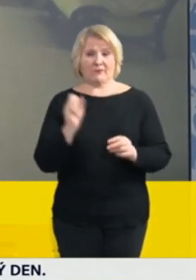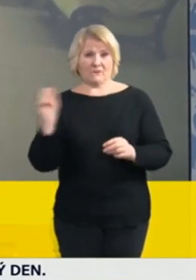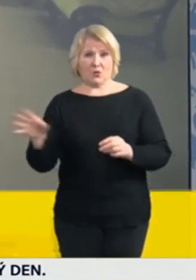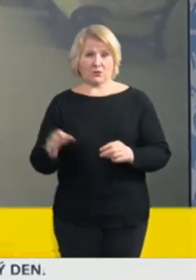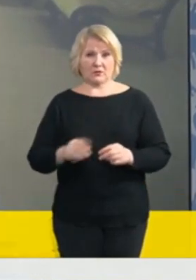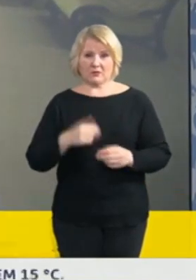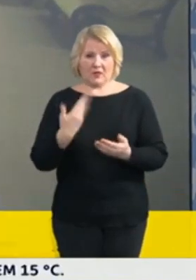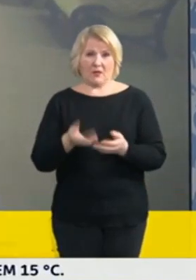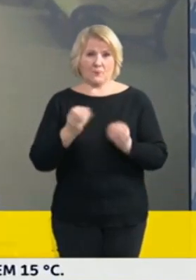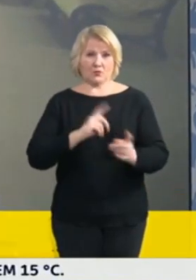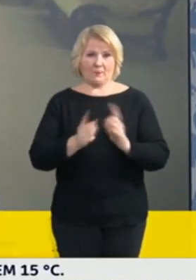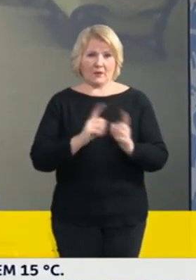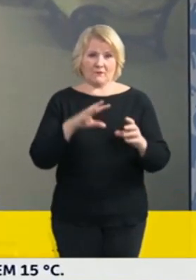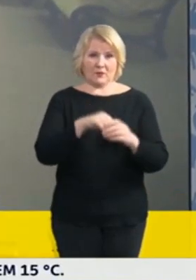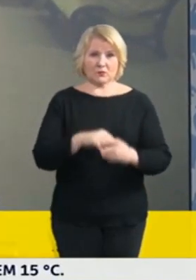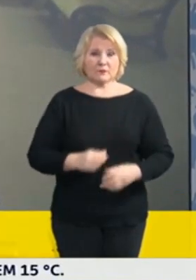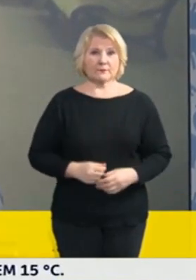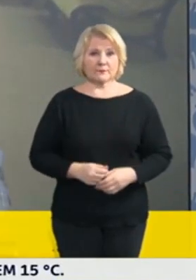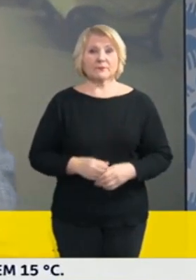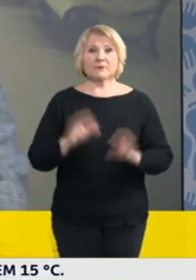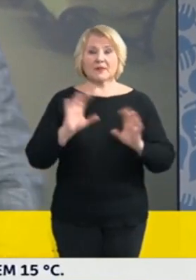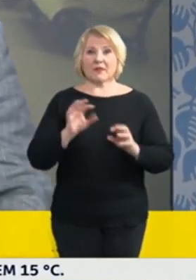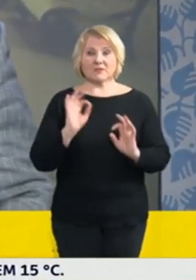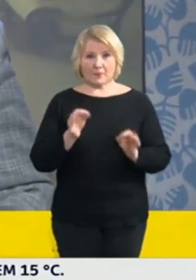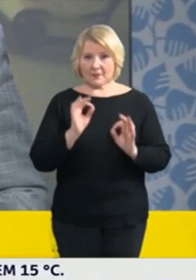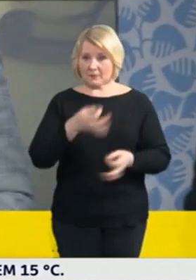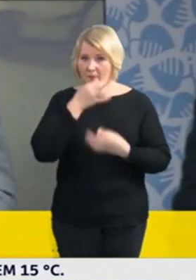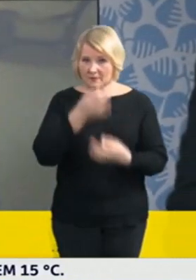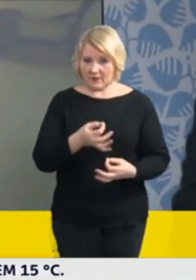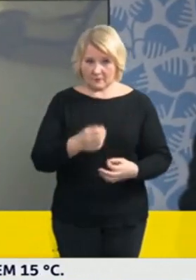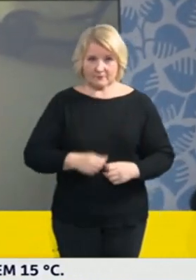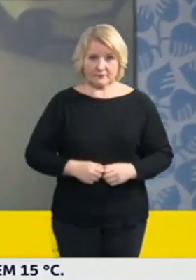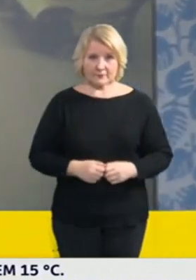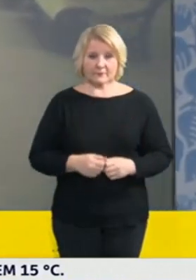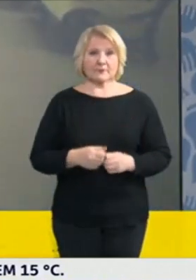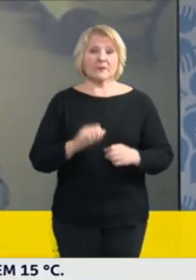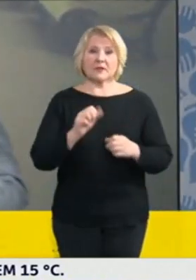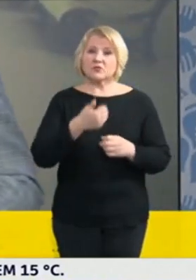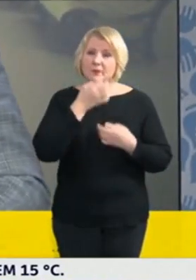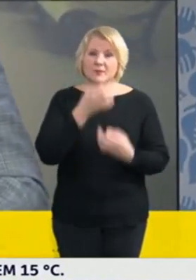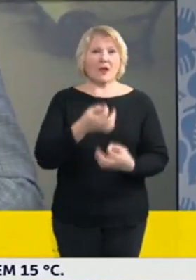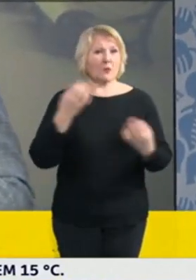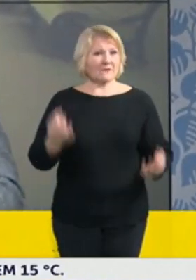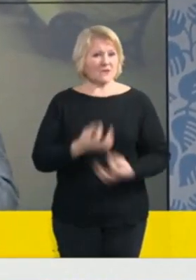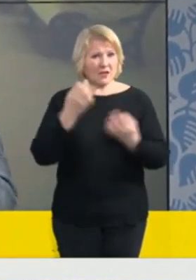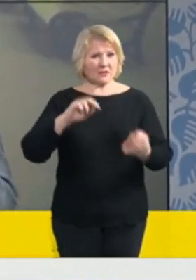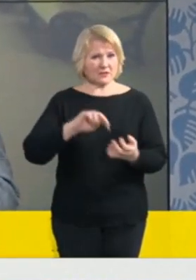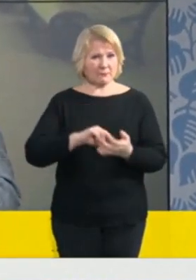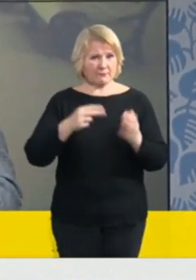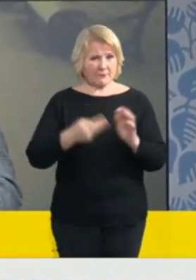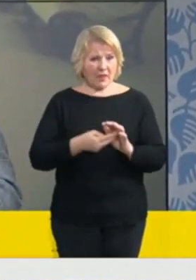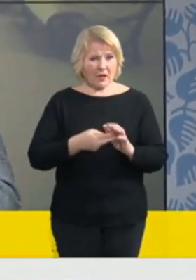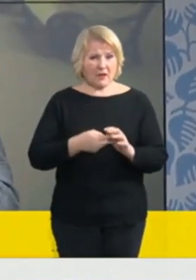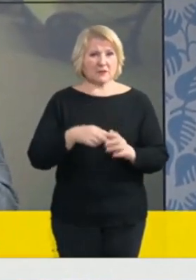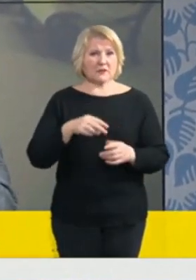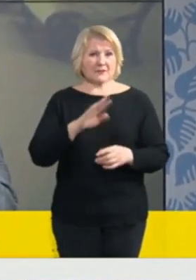Tak děkuji, další dotaz. Televěze Prima. Šimon Pilek si jeden Prima News. Já bych se ještě zeptal k tomu plánovanému návratu žáků a studentů